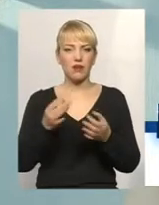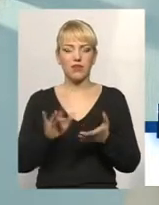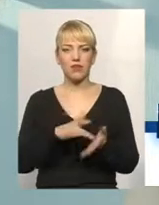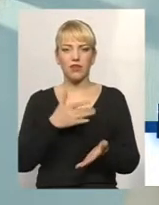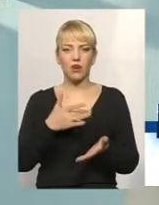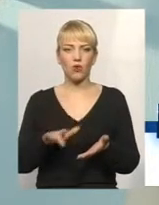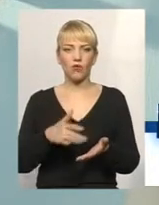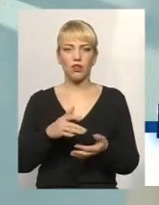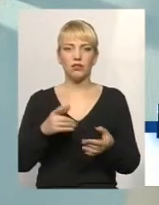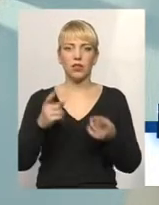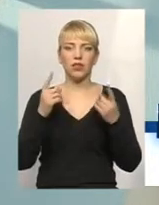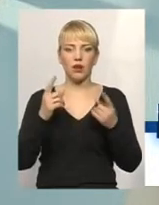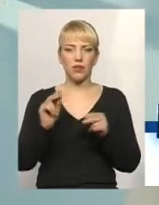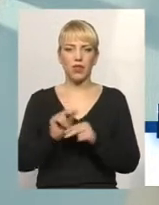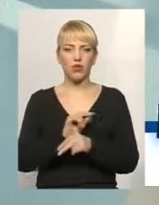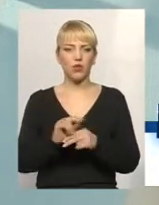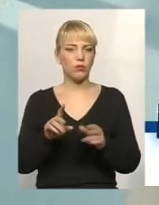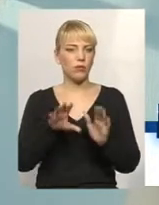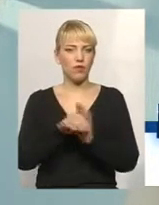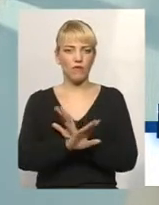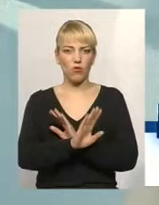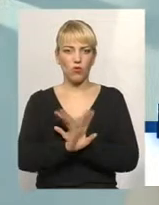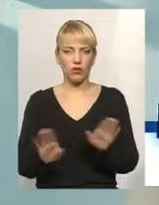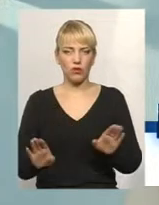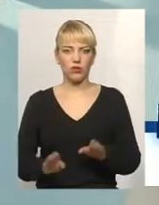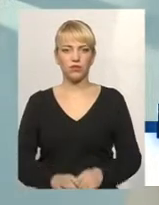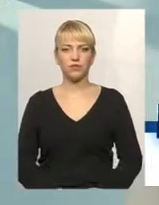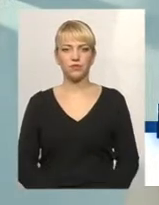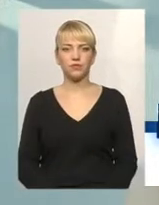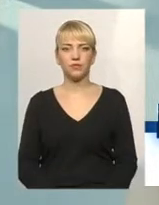капітального ремонту в цей тариф абсолютно не входило.